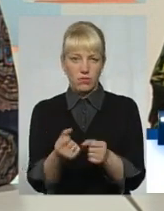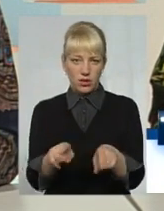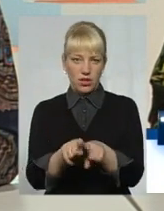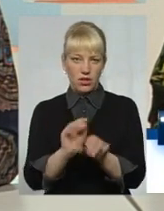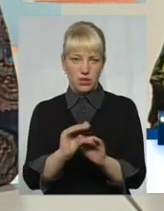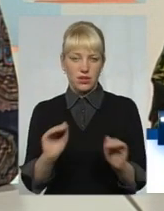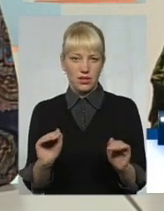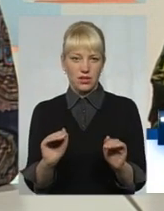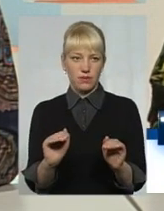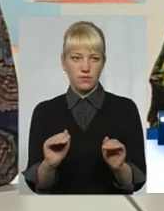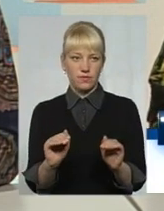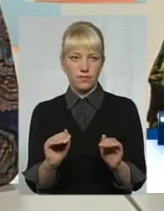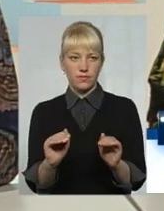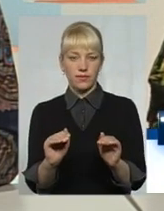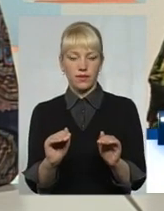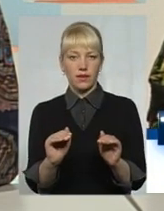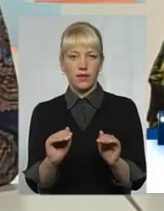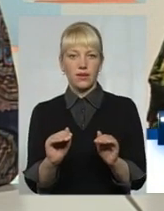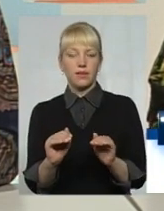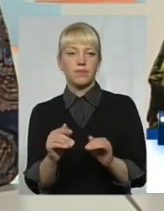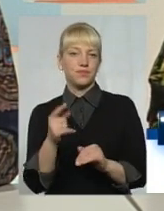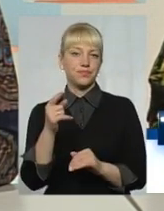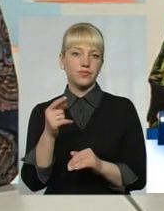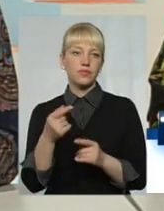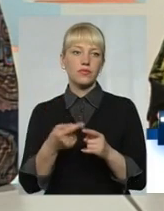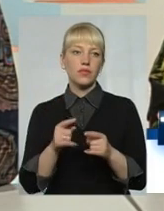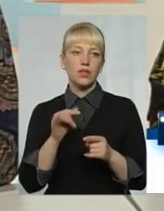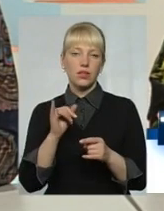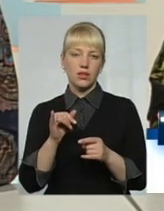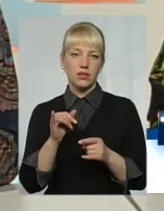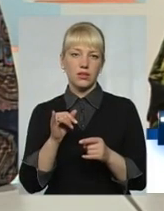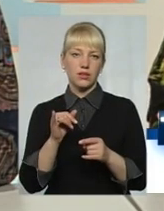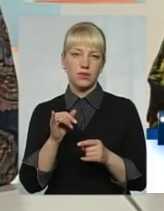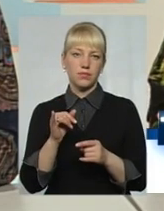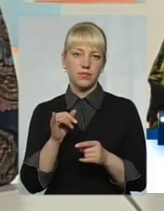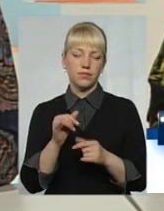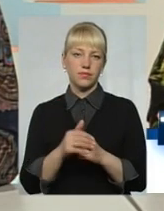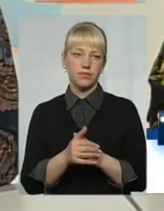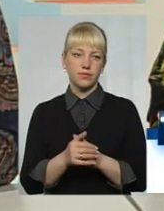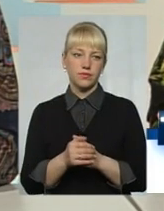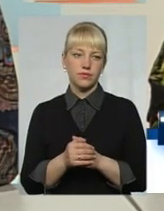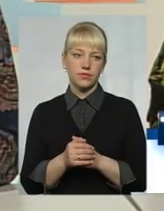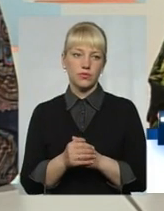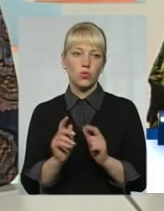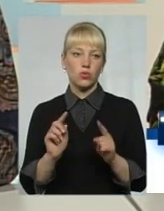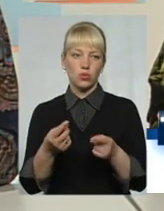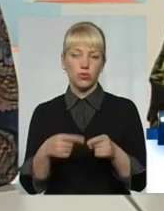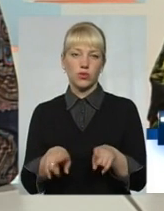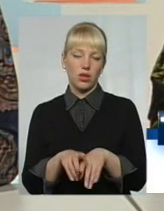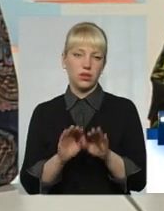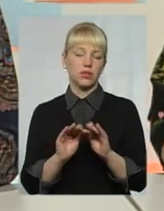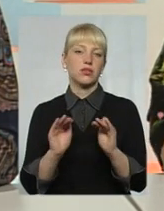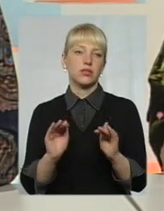стигму, упереджені статки. упереджені, абсолютно. І тому ці діти